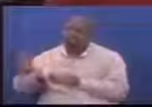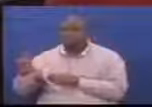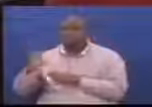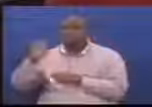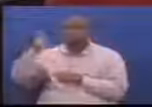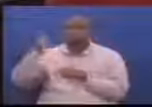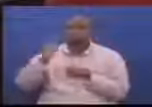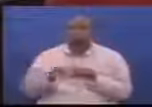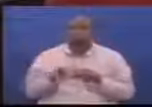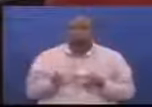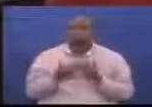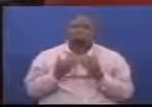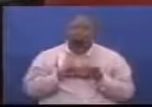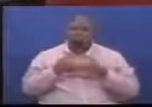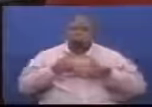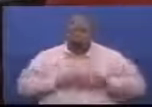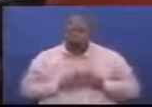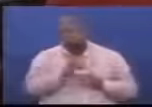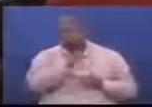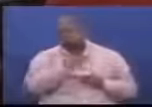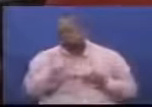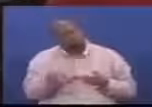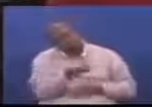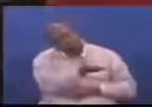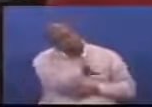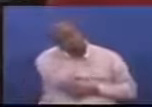Mweshmo mweshmo mwenyakiti